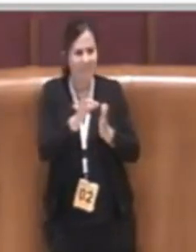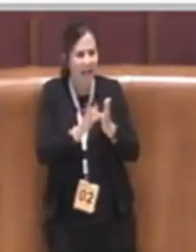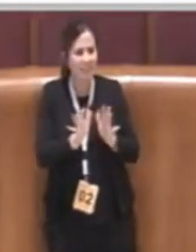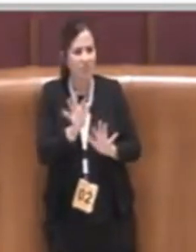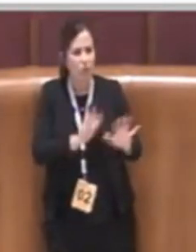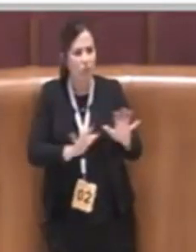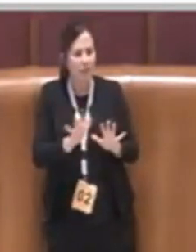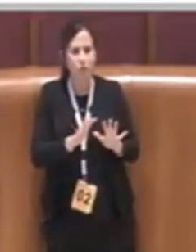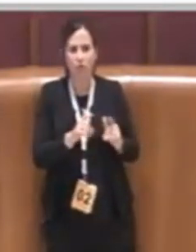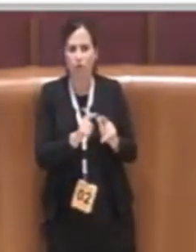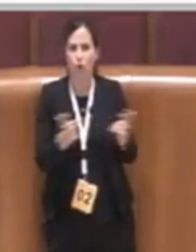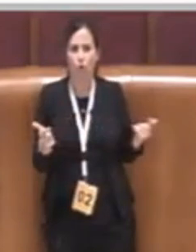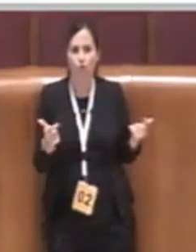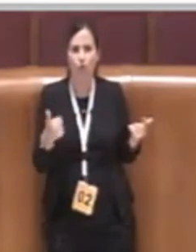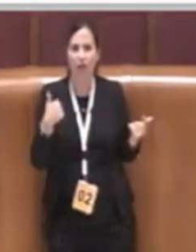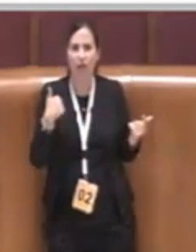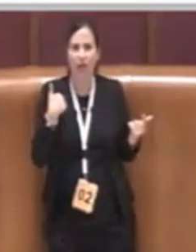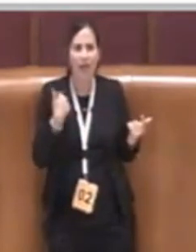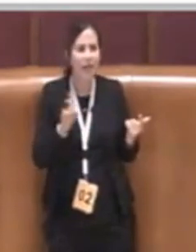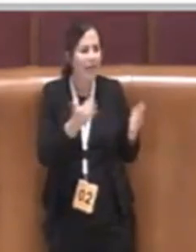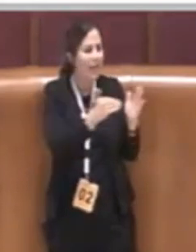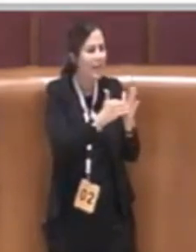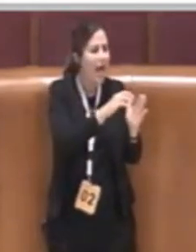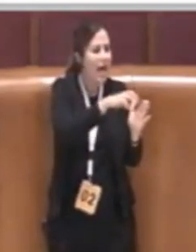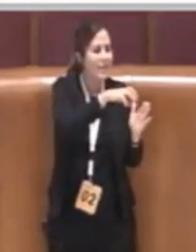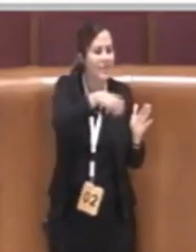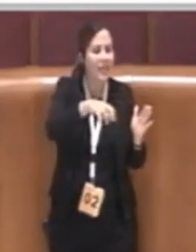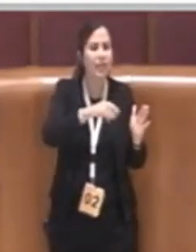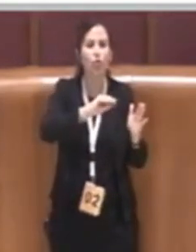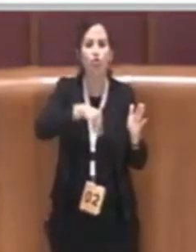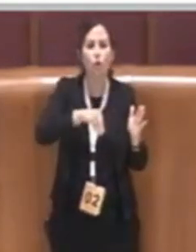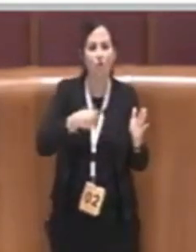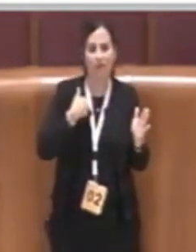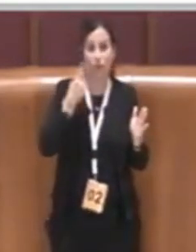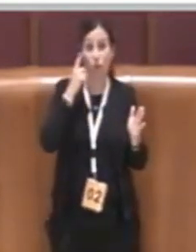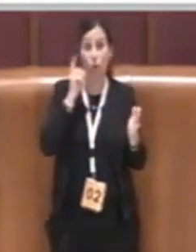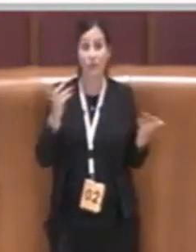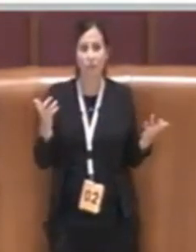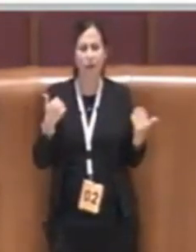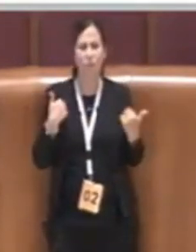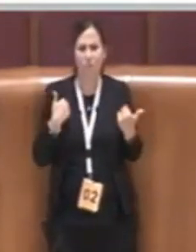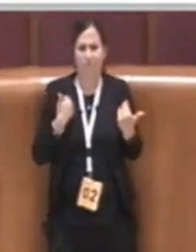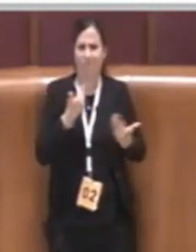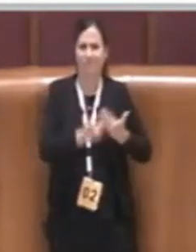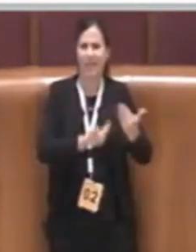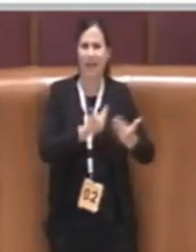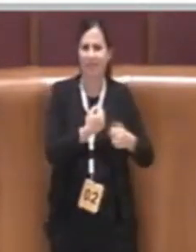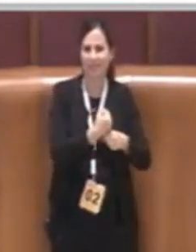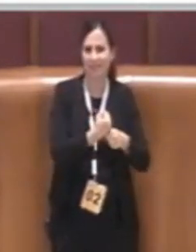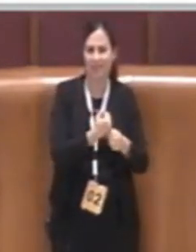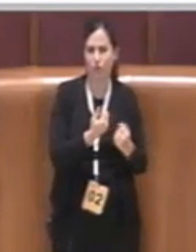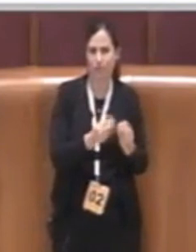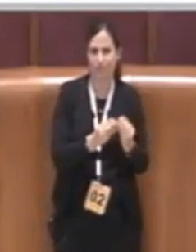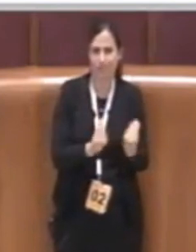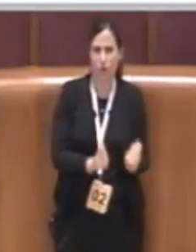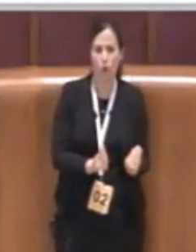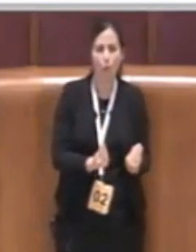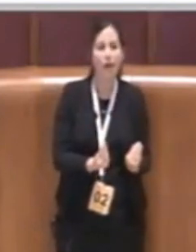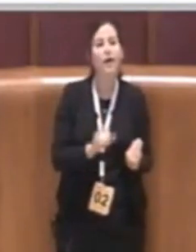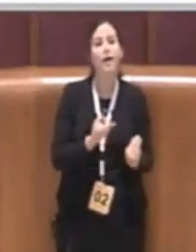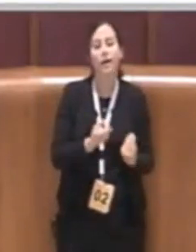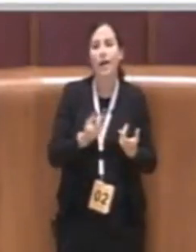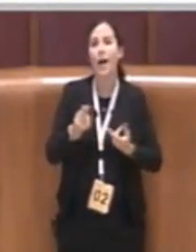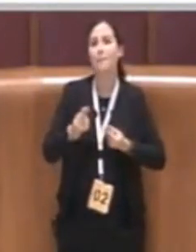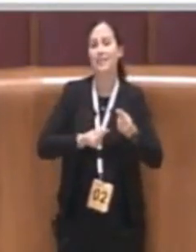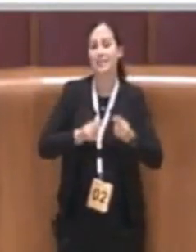quindi per noi questo è un risultato imprescindibile che l'amministrazione deve e può raggiungere in